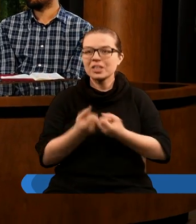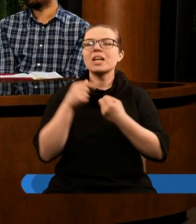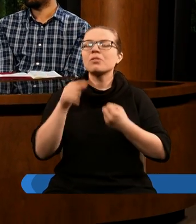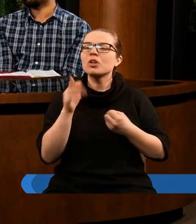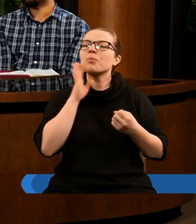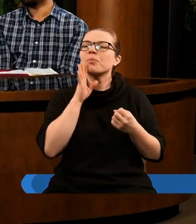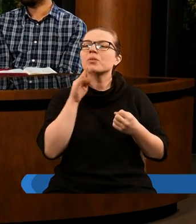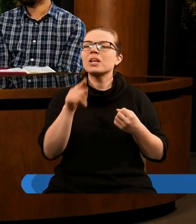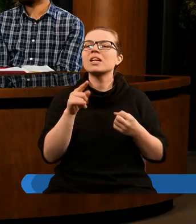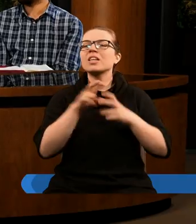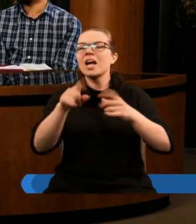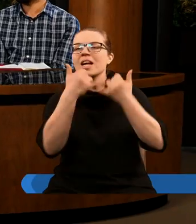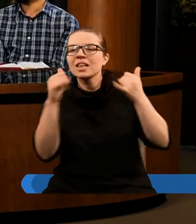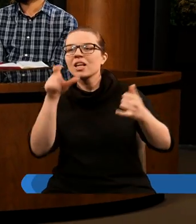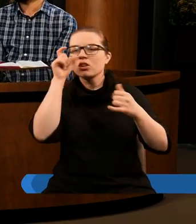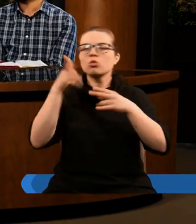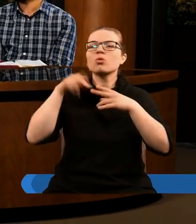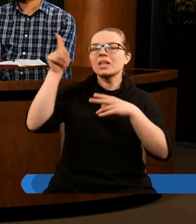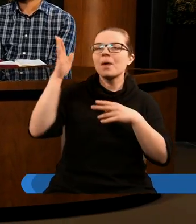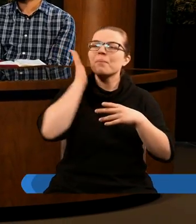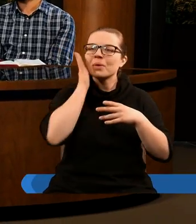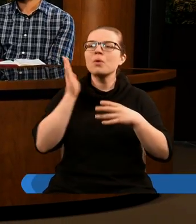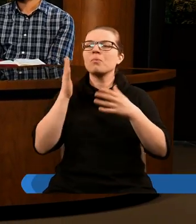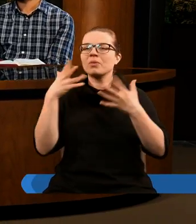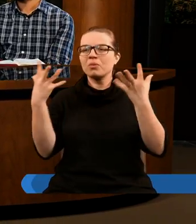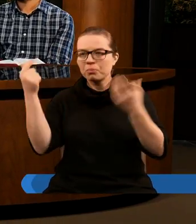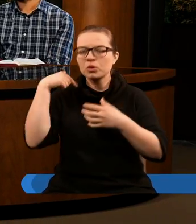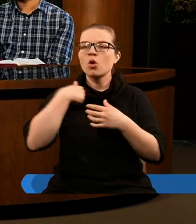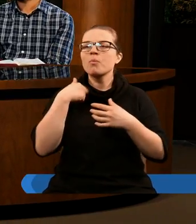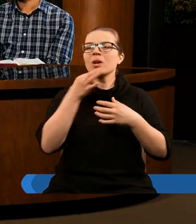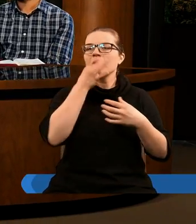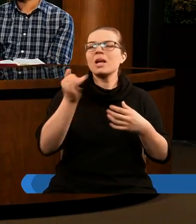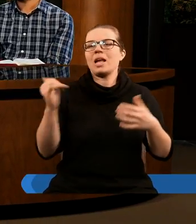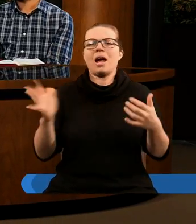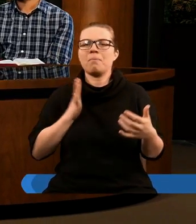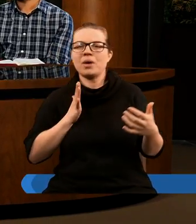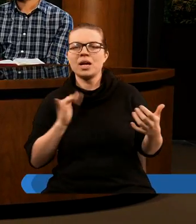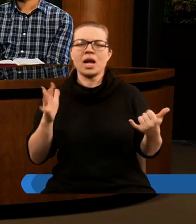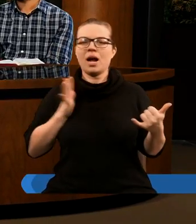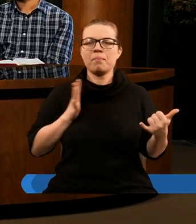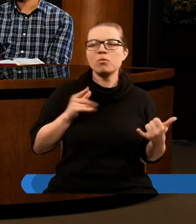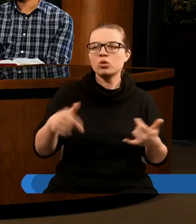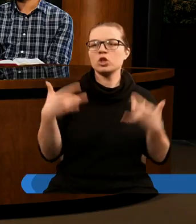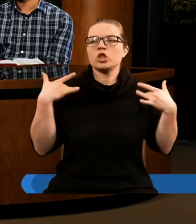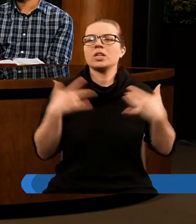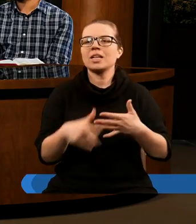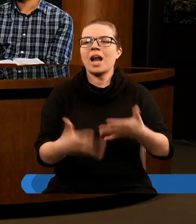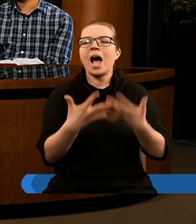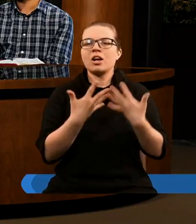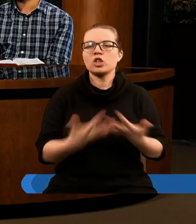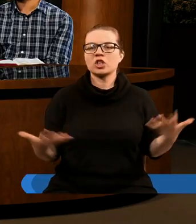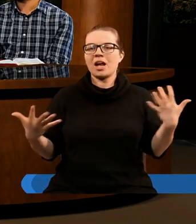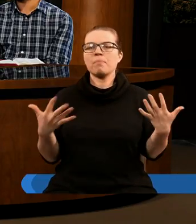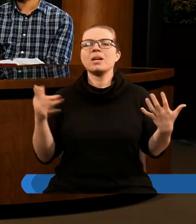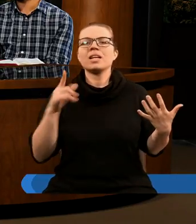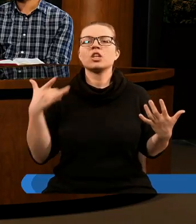zastanawiam się nad tym, czy te inne istoty, które tam mieszkają, przyjdą do mnie i spytają mnie, jak było, jak to było żyć na ziemi, jak to było